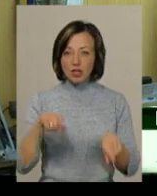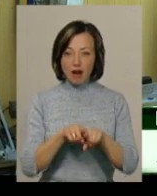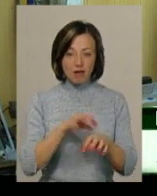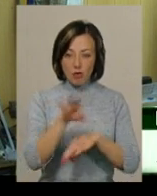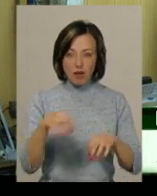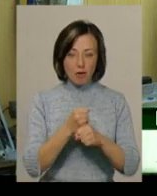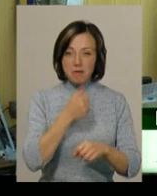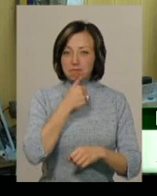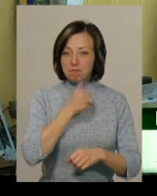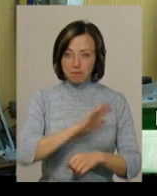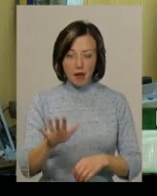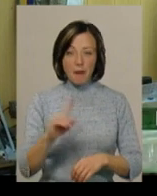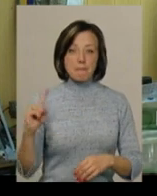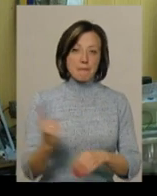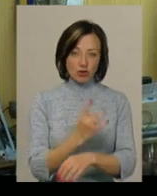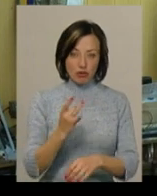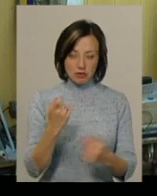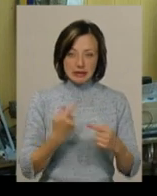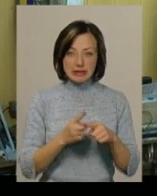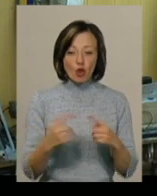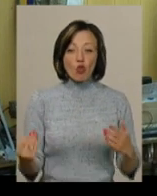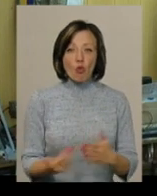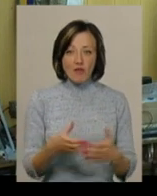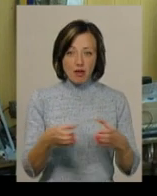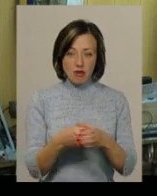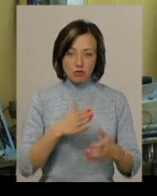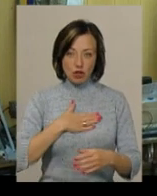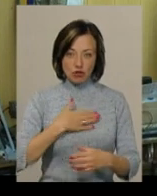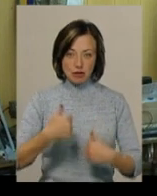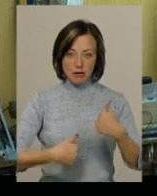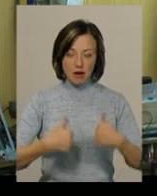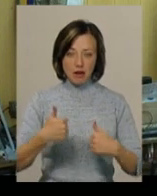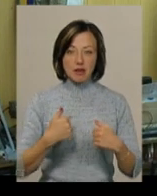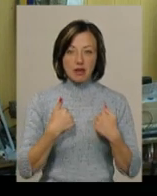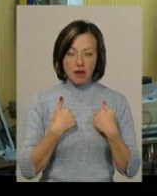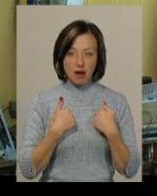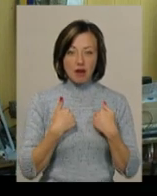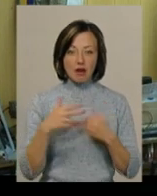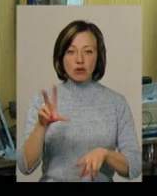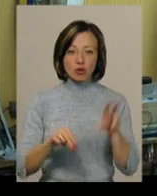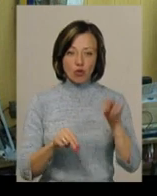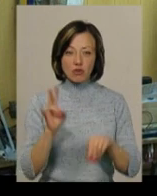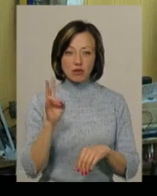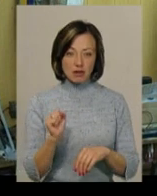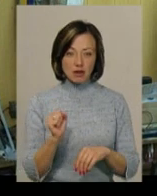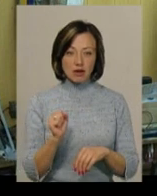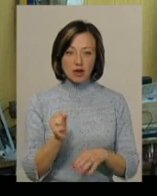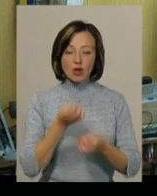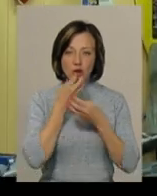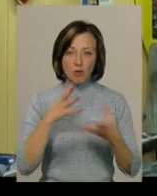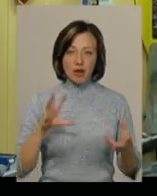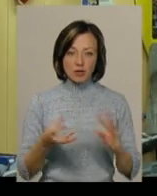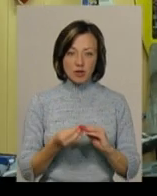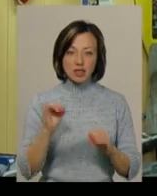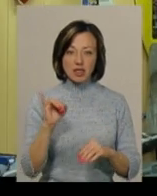це роблю перший раз. І це новий клас в наших змаганнях, тому я розраховую на добрий результат.